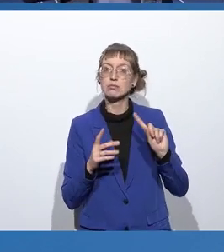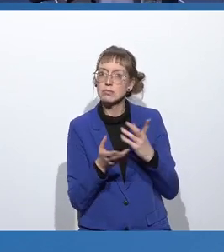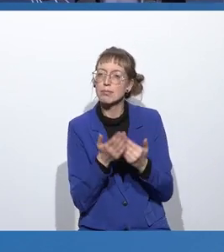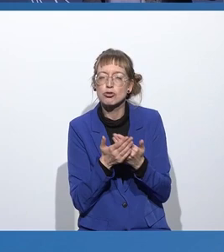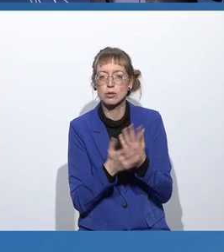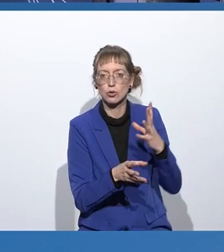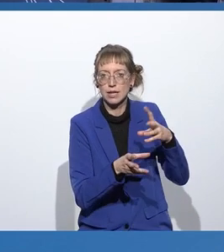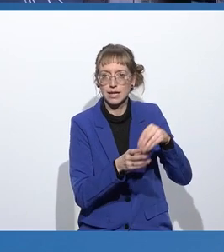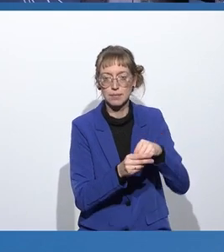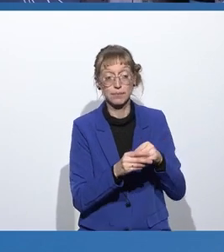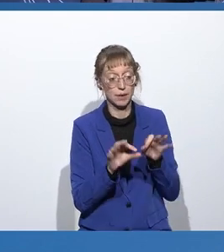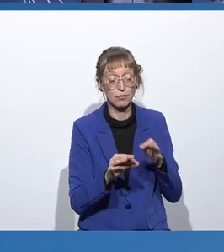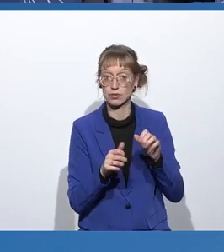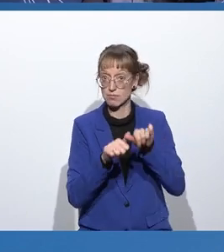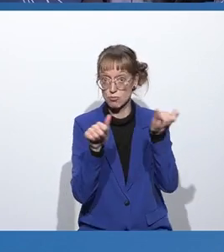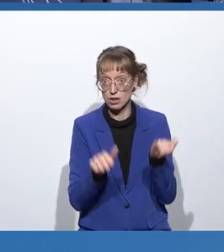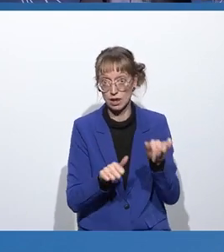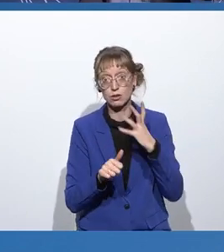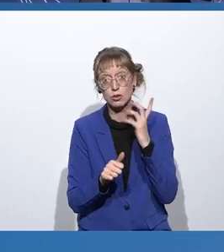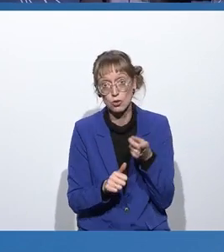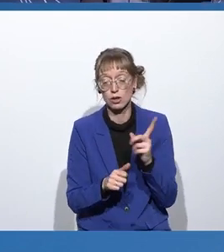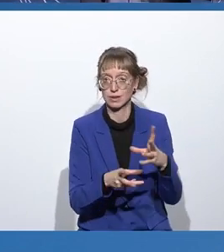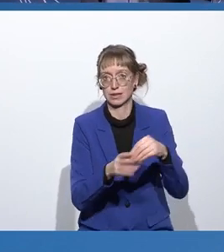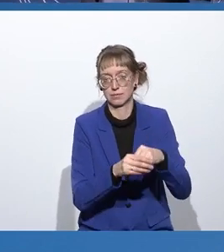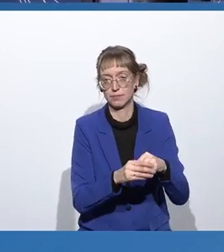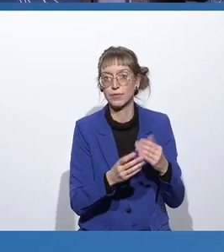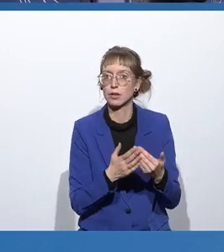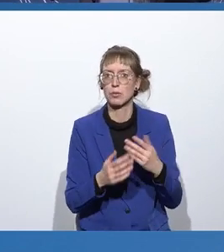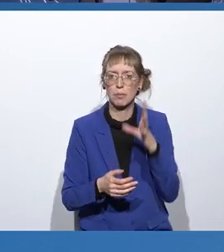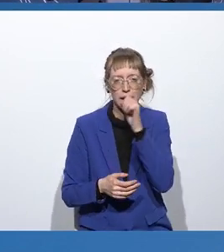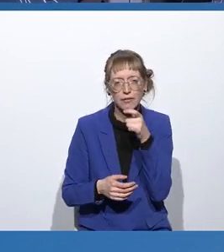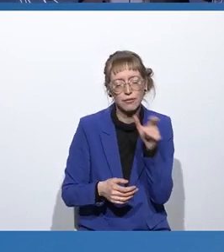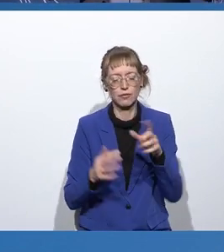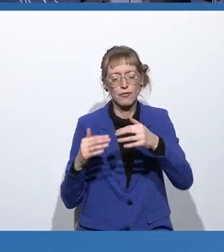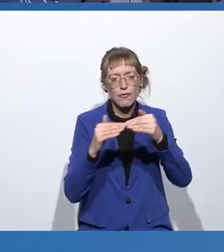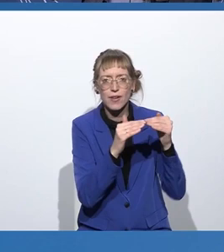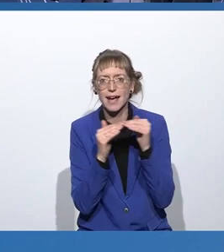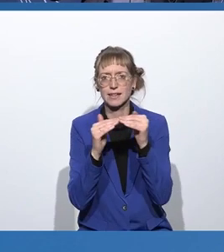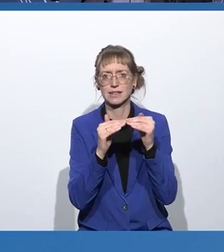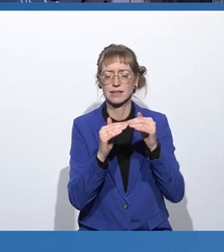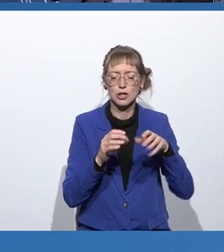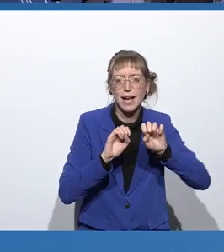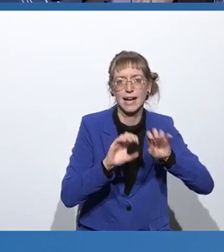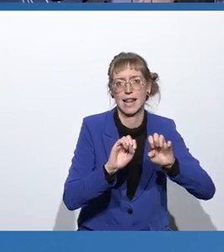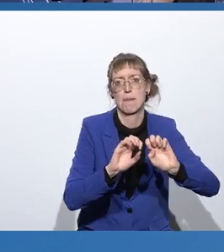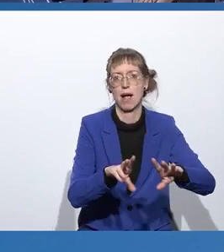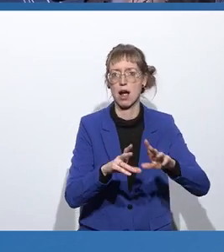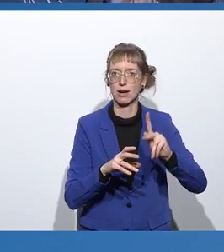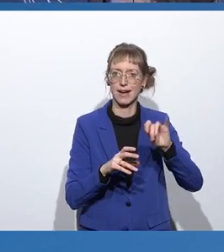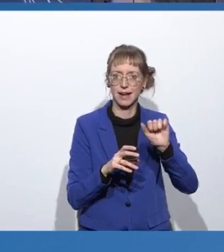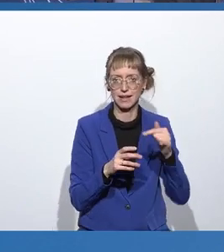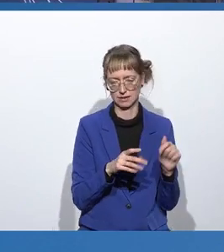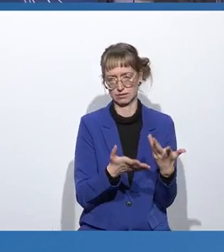denen wir bei solchen Modellen arbeiten wollen. Zum Beispiel Begriffe wie Fairness und Erklärbarkeit spielen dabei eine Rolle.